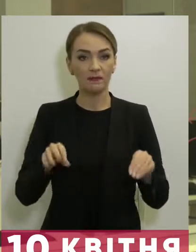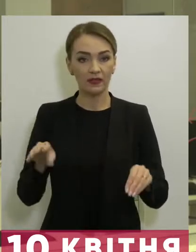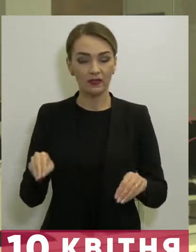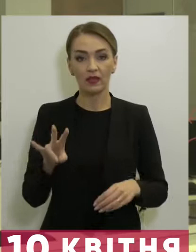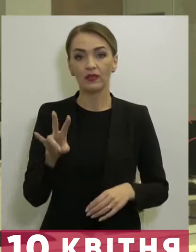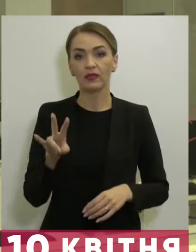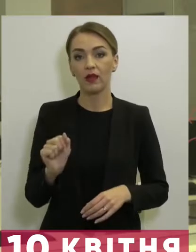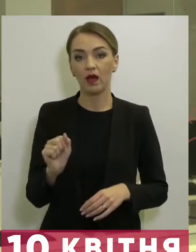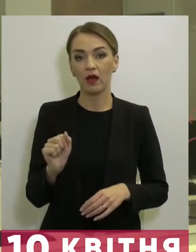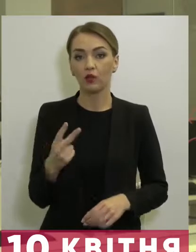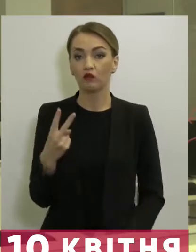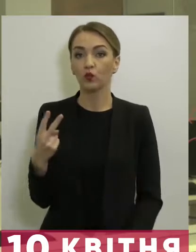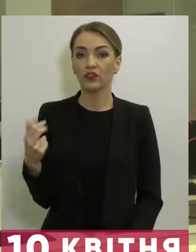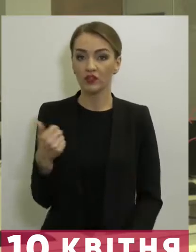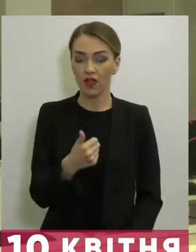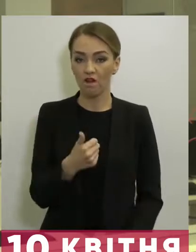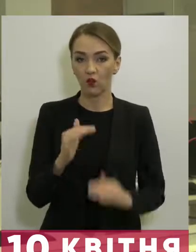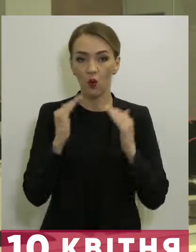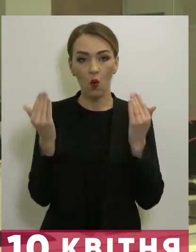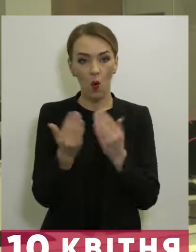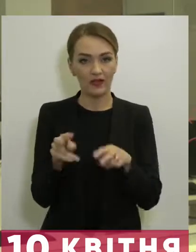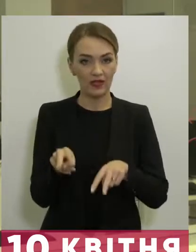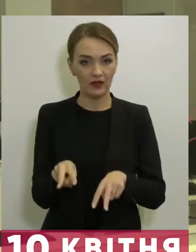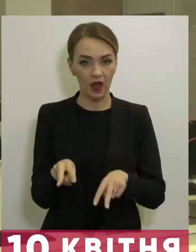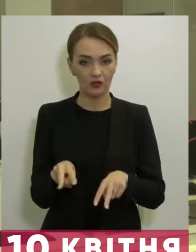на двохтижневу обсервацію.